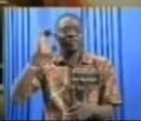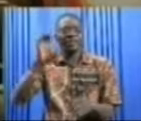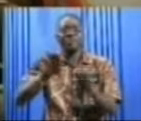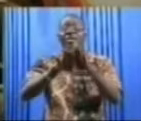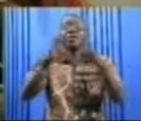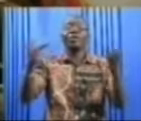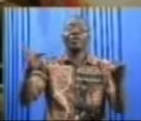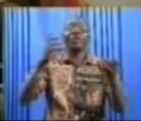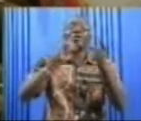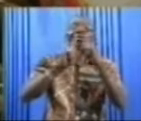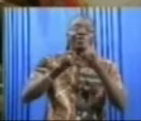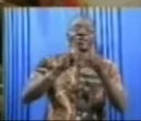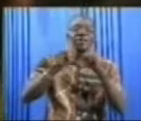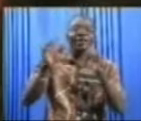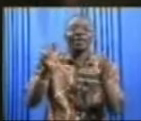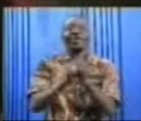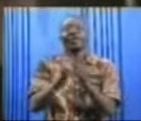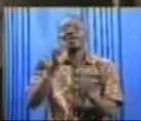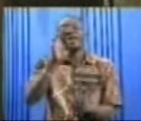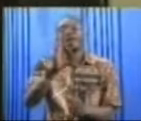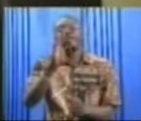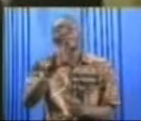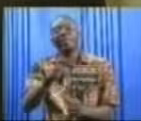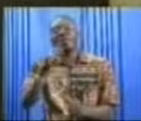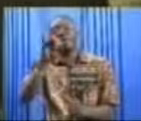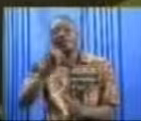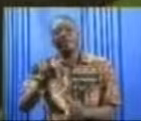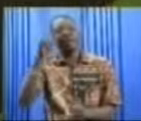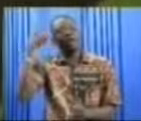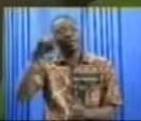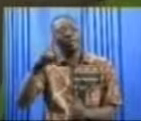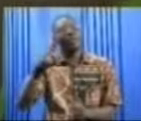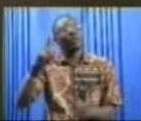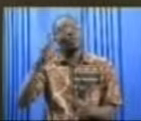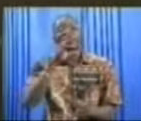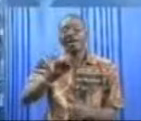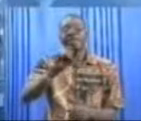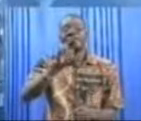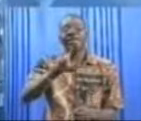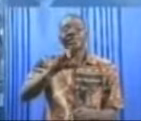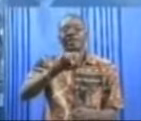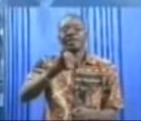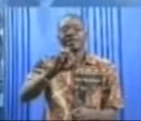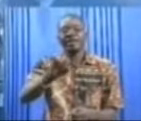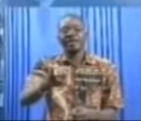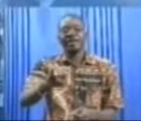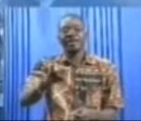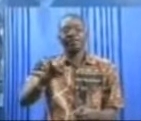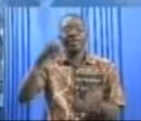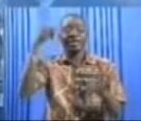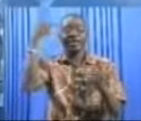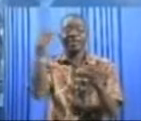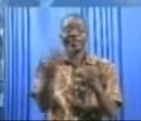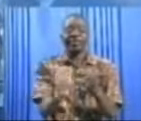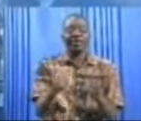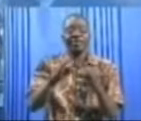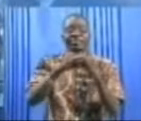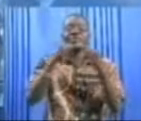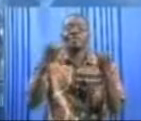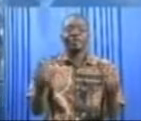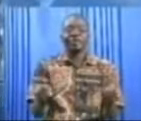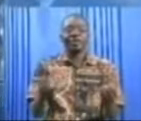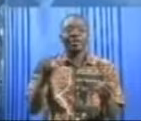au dialogue avec l'EFPI, le parti de l'ex-président Laurent Gbagbo. C'est fini pour ce journal.